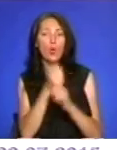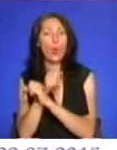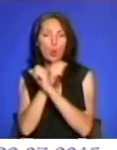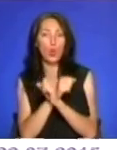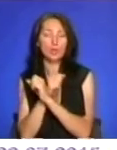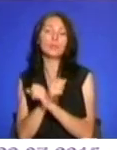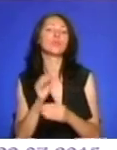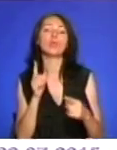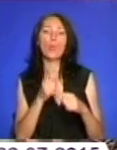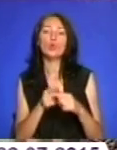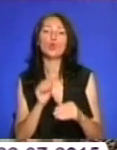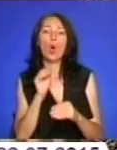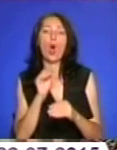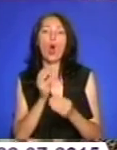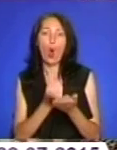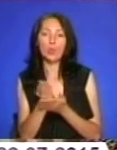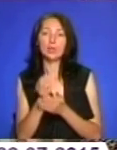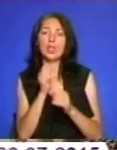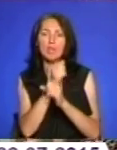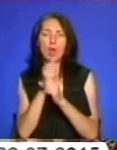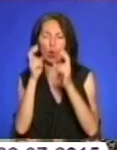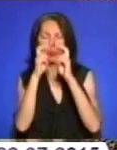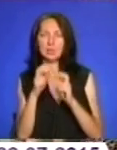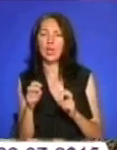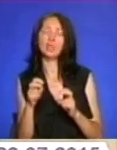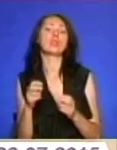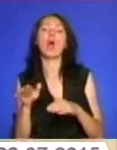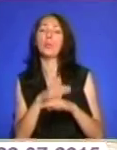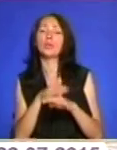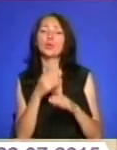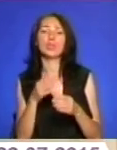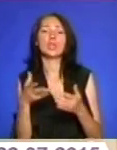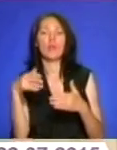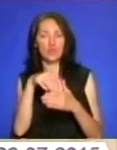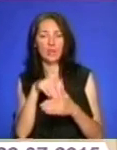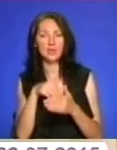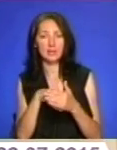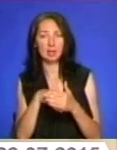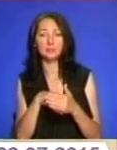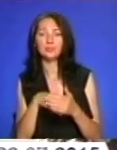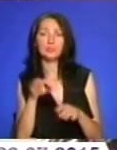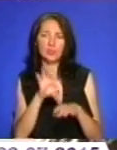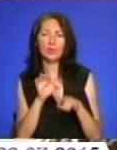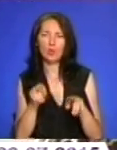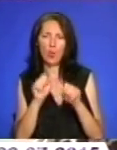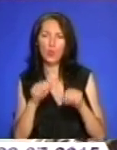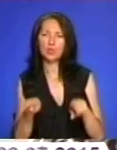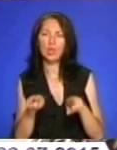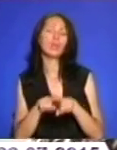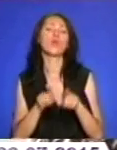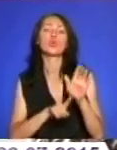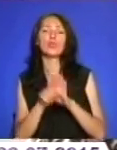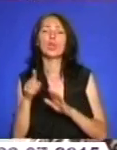обстеження, благодійні внески на галузь охорони здоров'я, і хворого можна одночасно лікувати від депресії. Відтак,